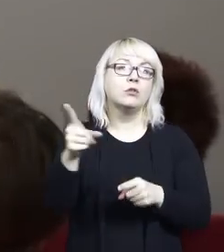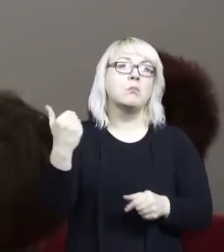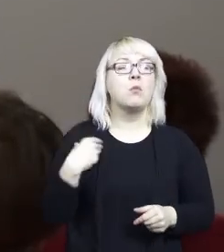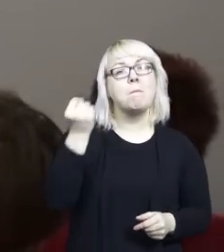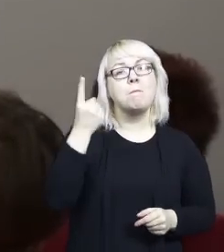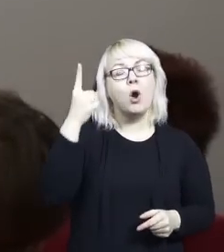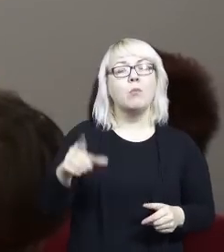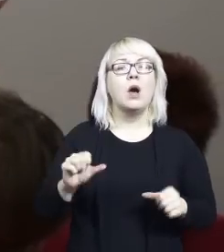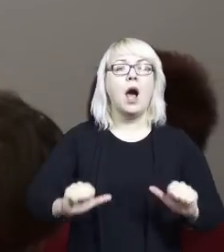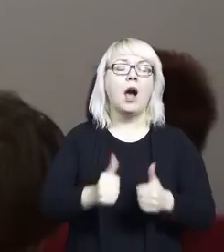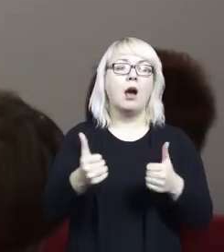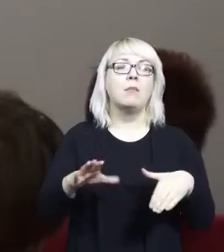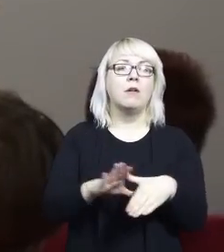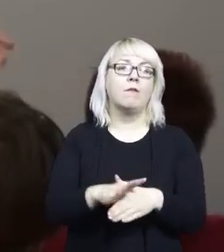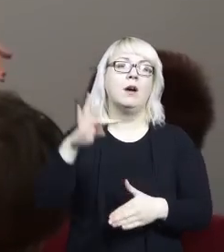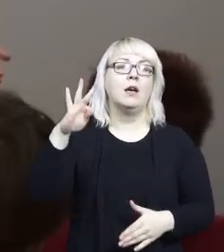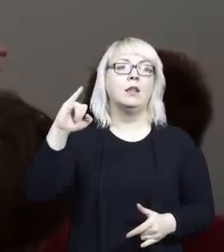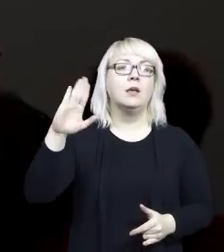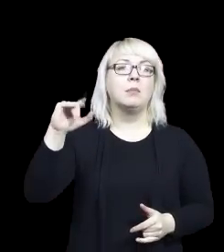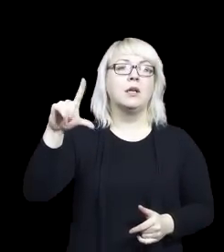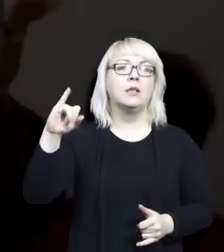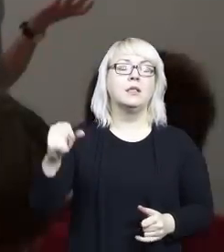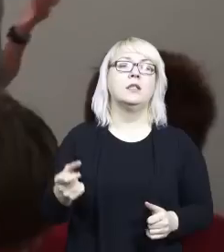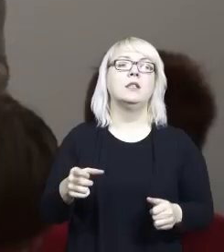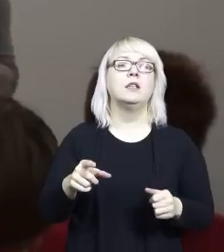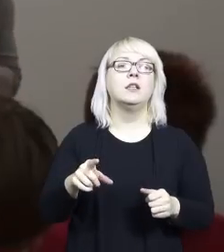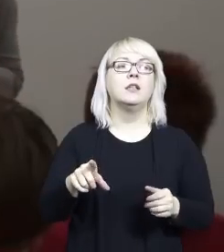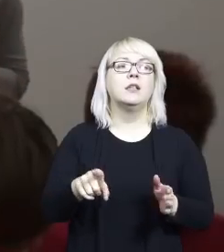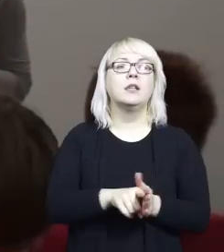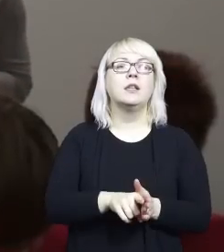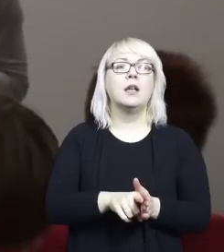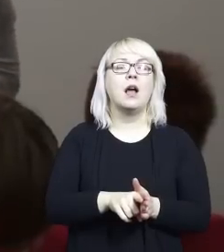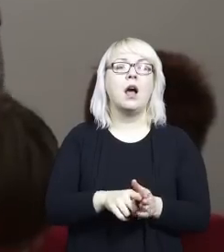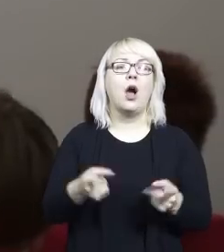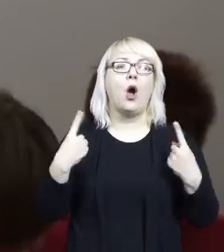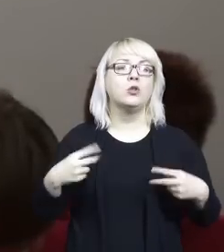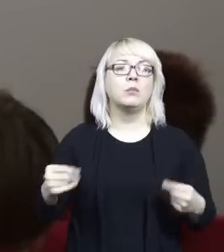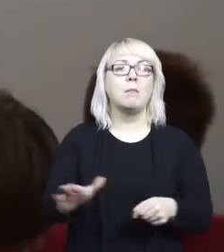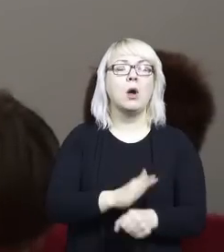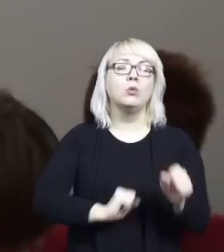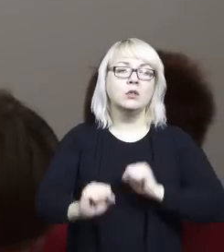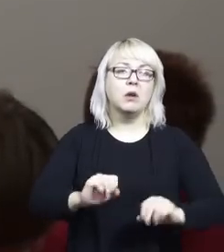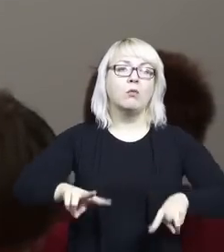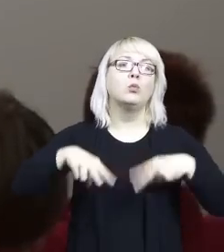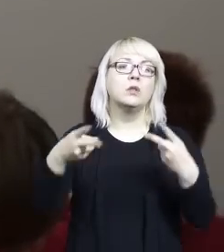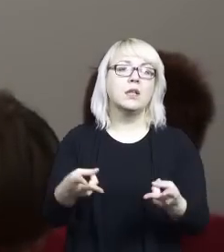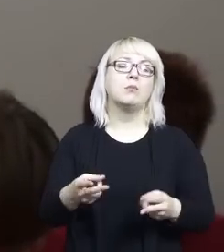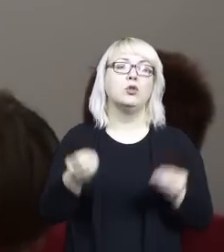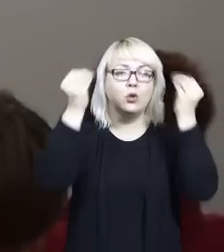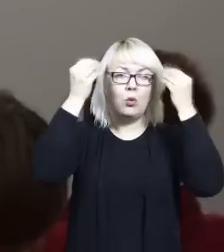udostępnić kulturę osobom niepełnosprawnym. Parę miesięcy później w listopadzie miałam okazję spotkać się z nim ponownie.